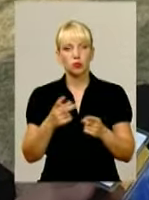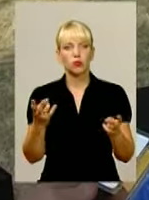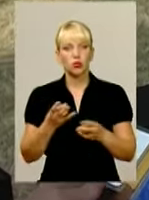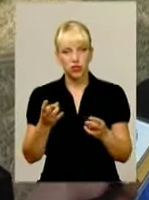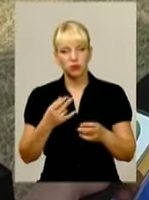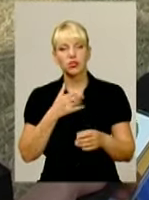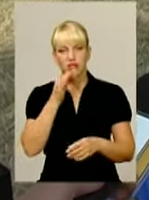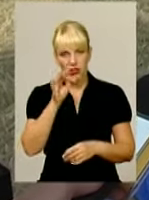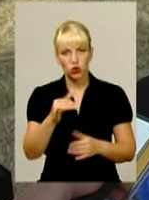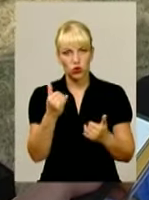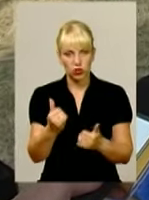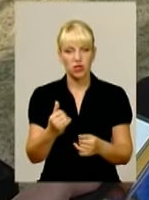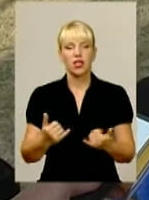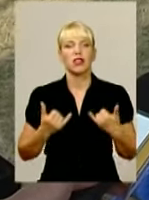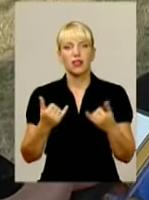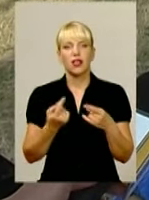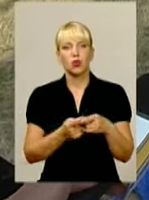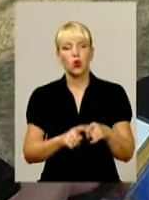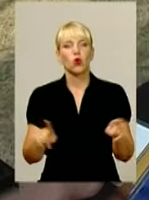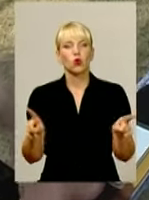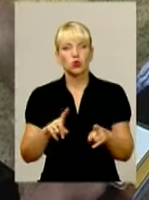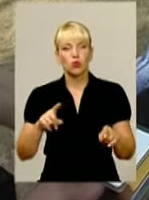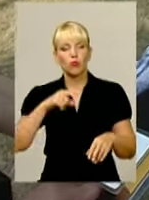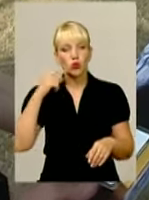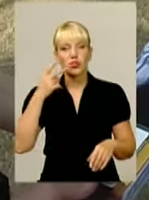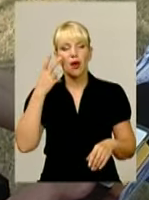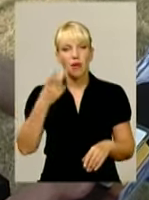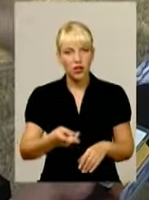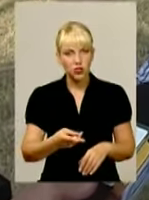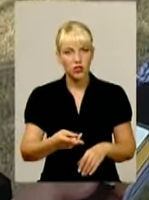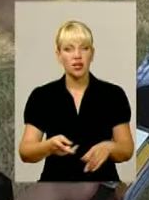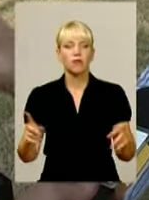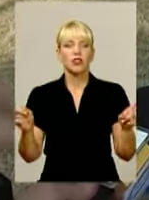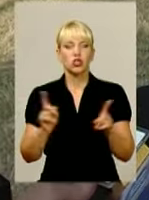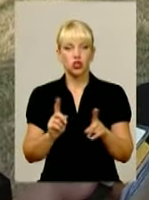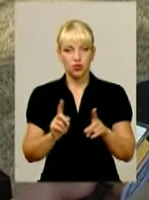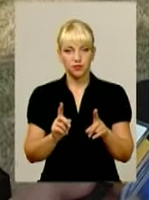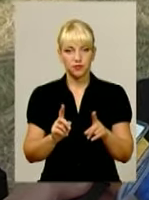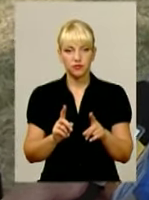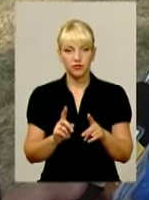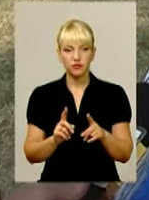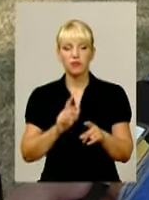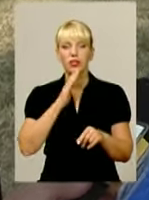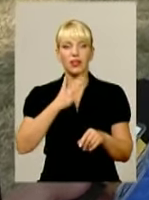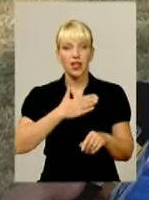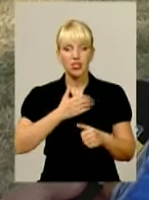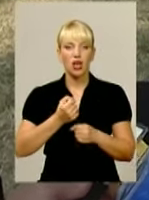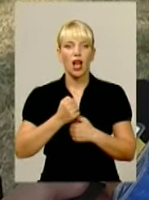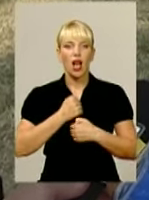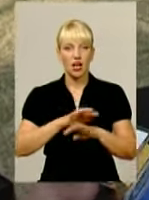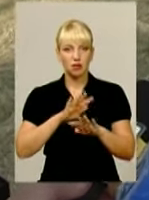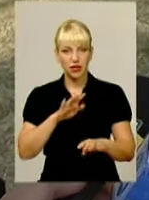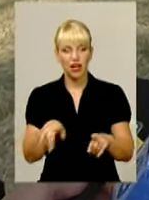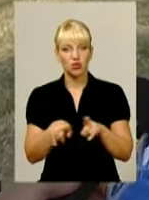він потрібний. Для того, щоб Росія бачила, що наша армія